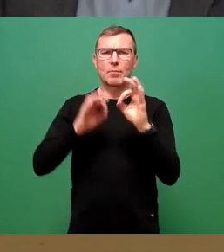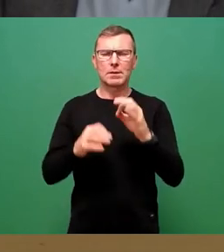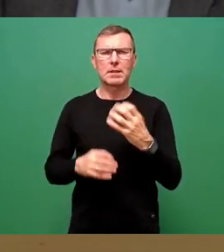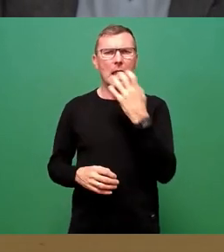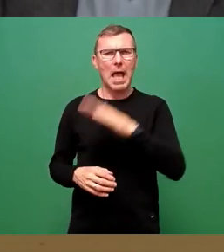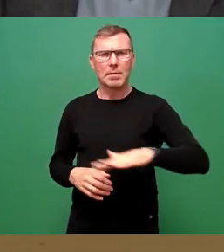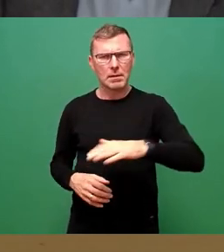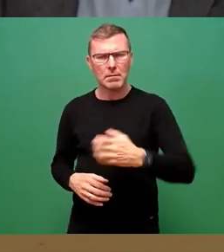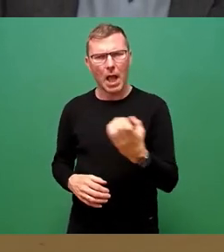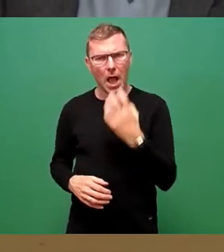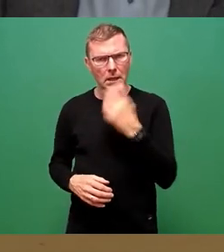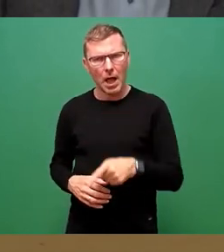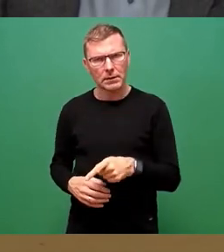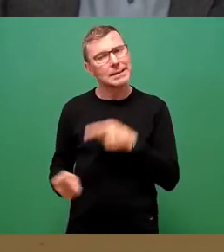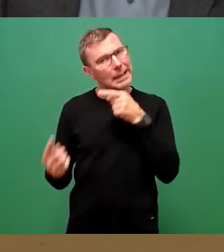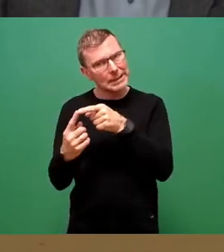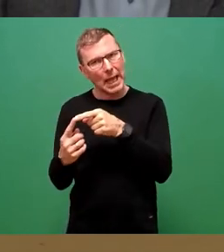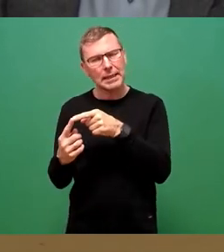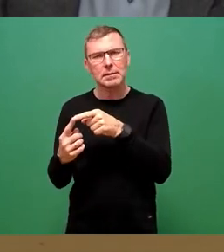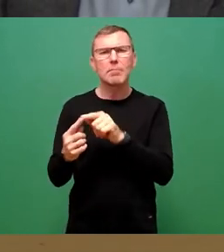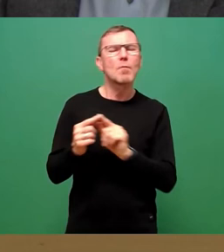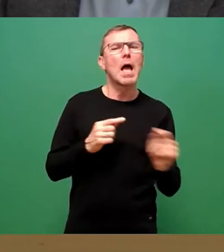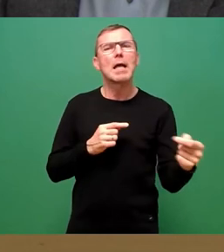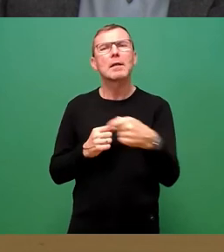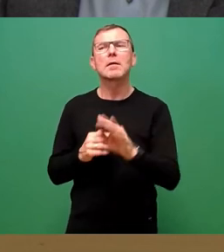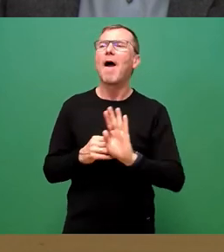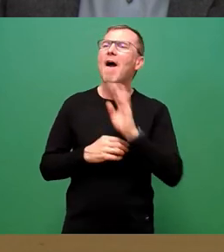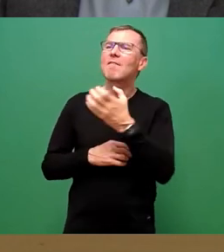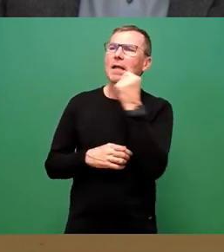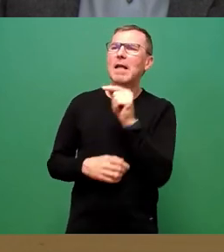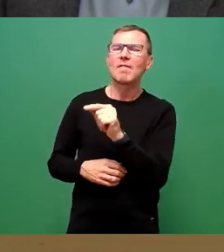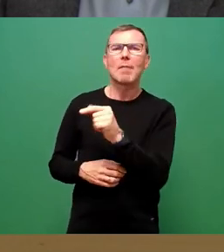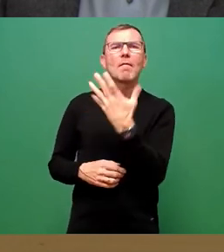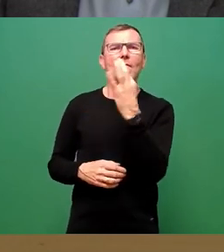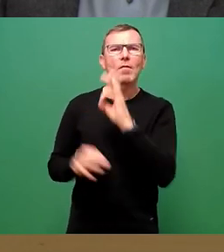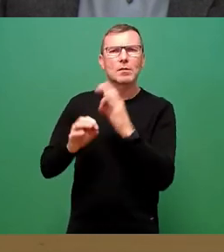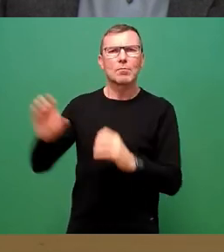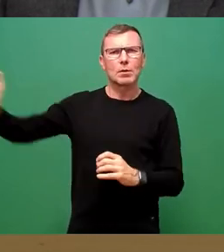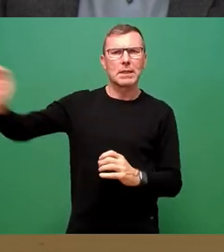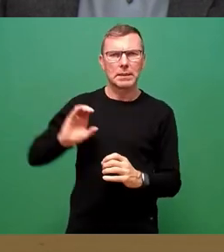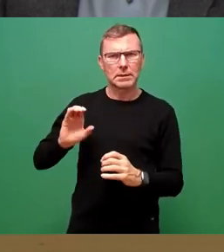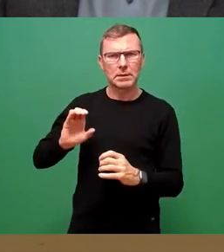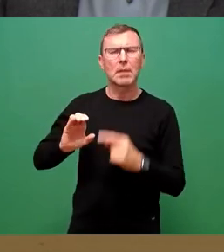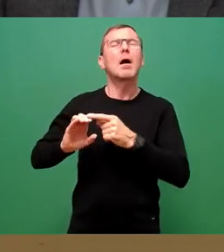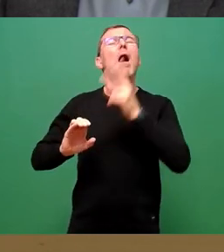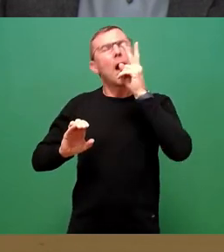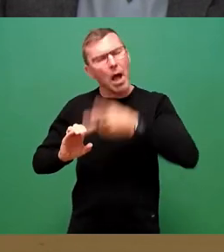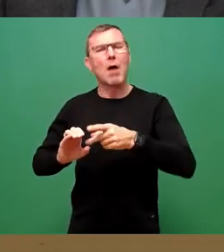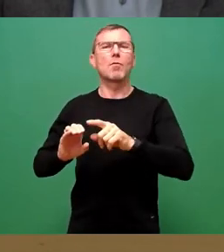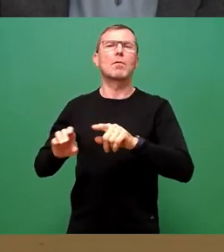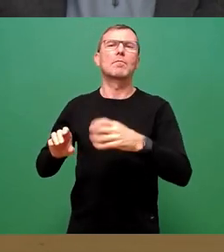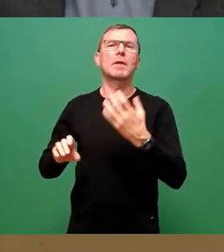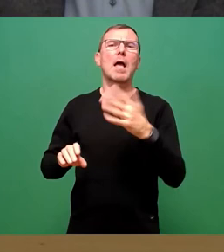erstellt, direkt und indirekt über die Fernwärme, die 45 Prozent ausmacht, die ist auch fast ausschließlich